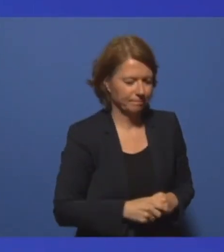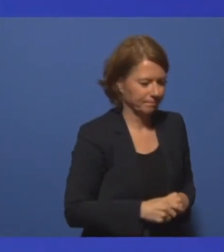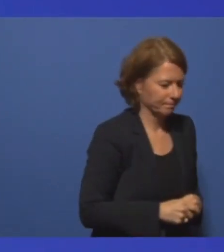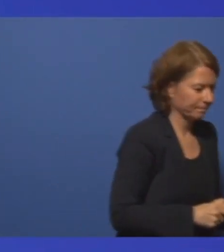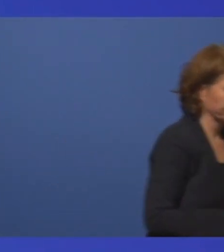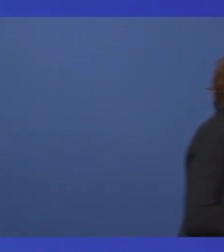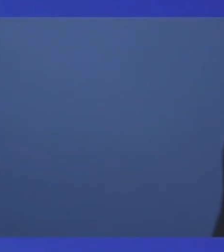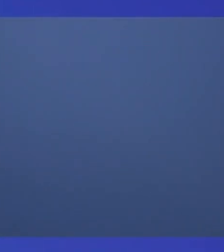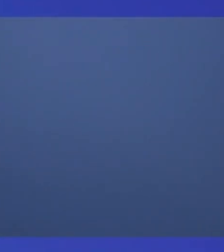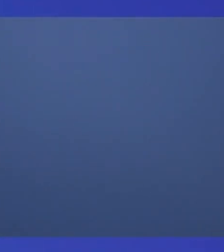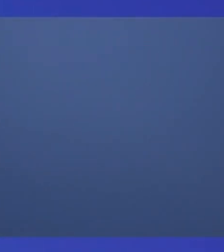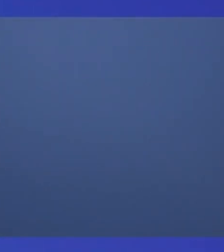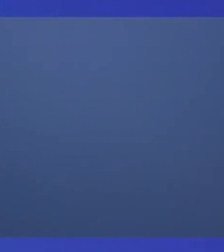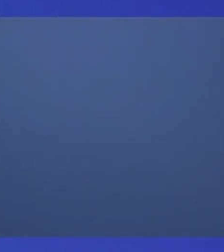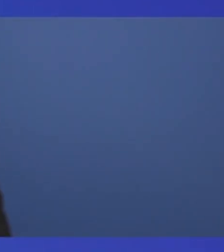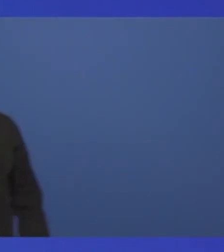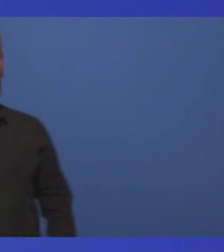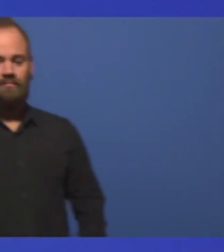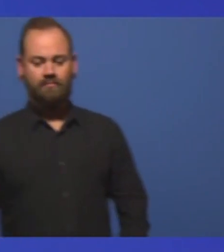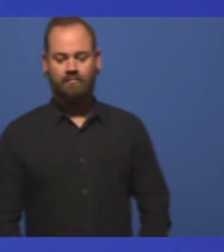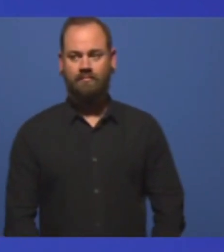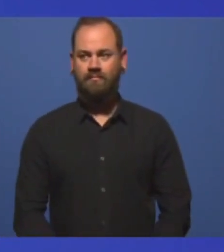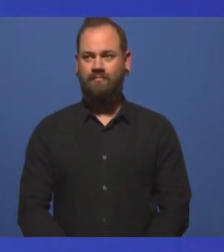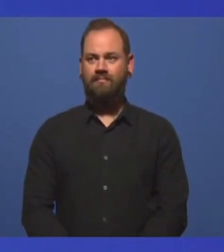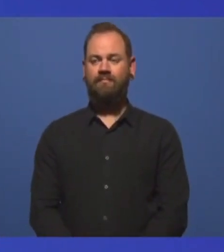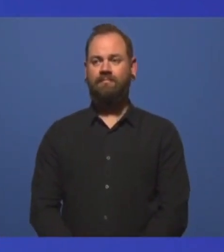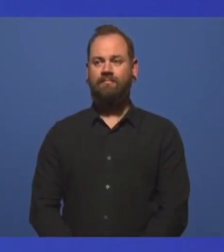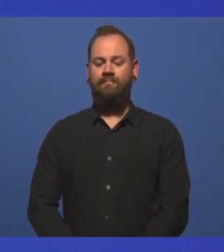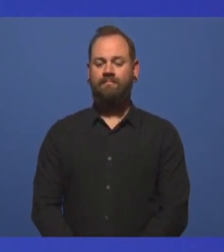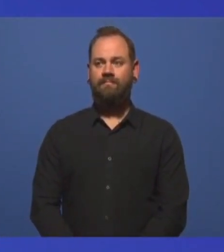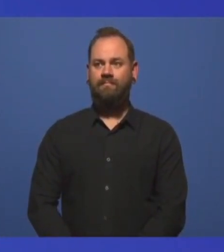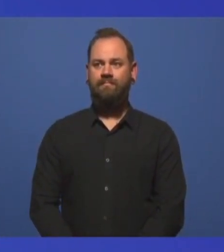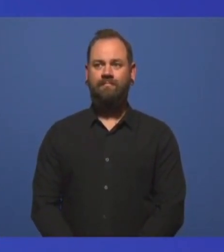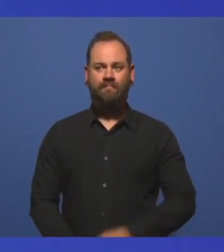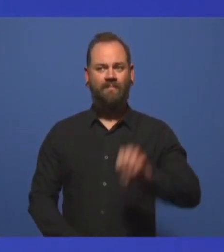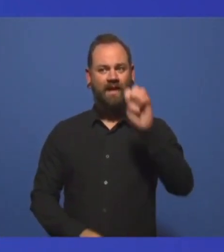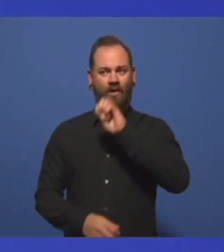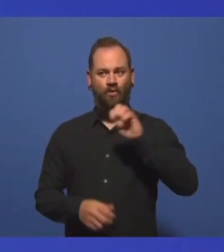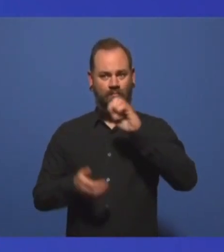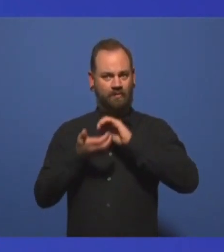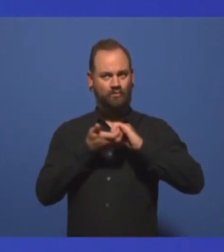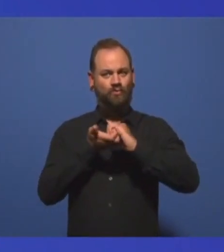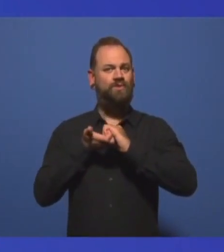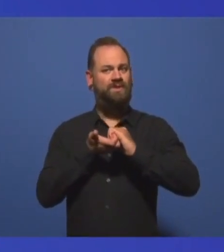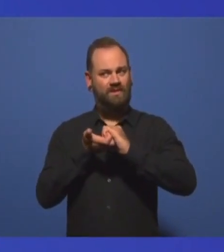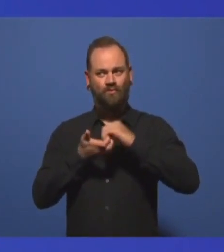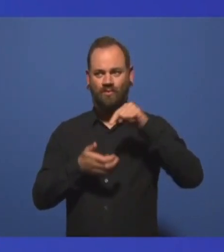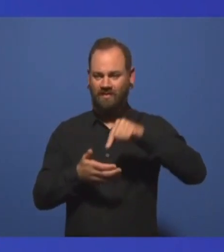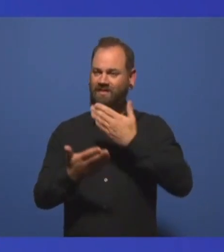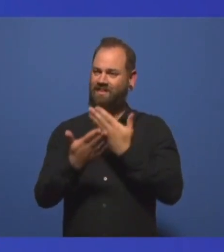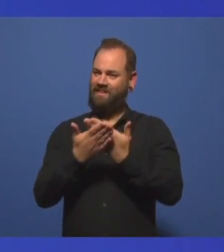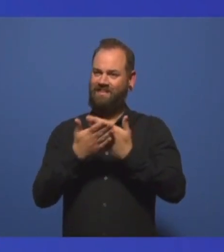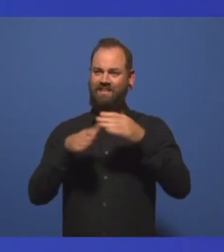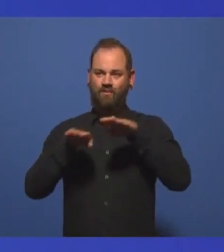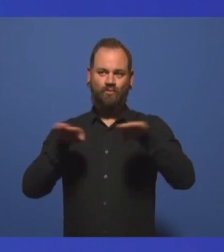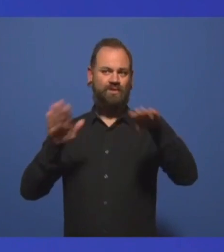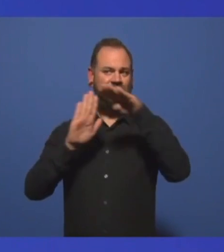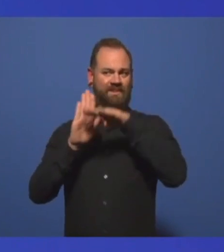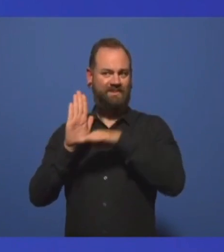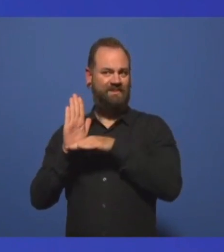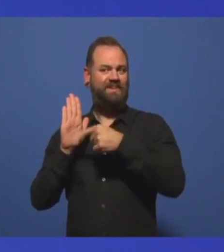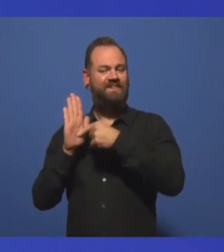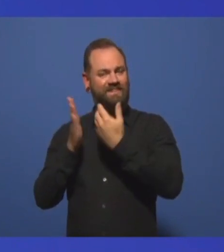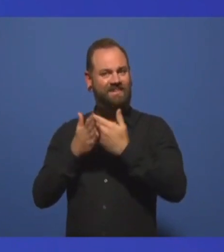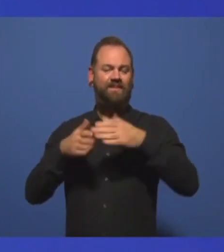Die Europäische Union stellt die Demokratie dar, stellt die Grund- und Freiheitsrechte dar, für die wir